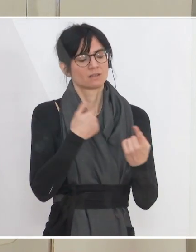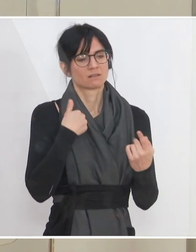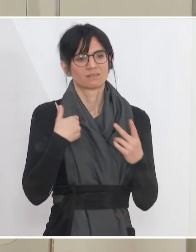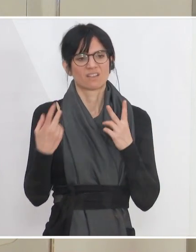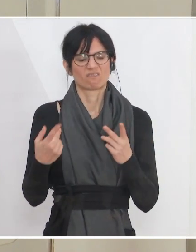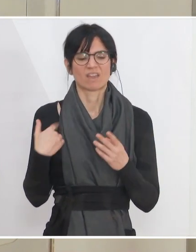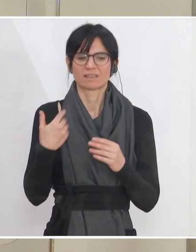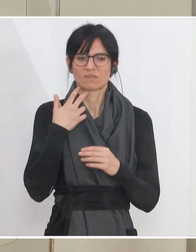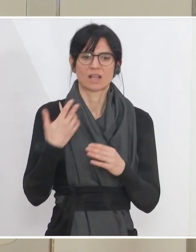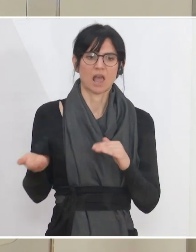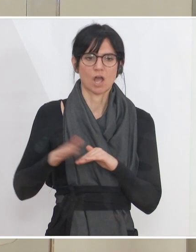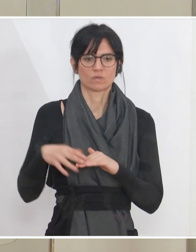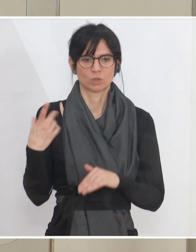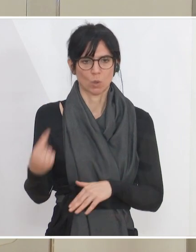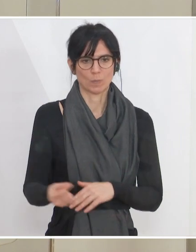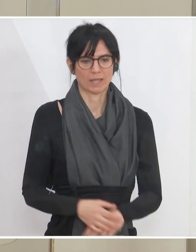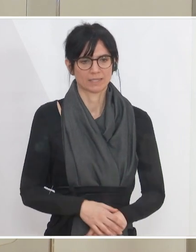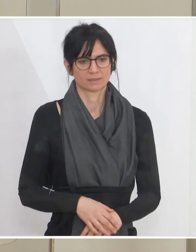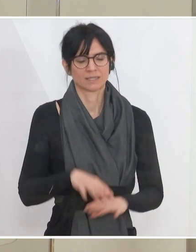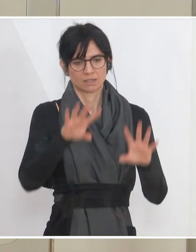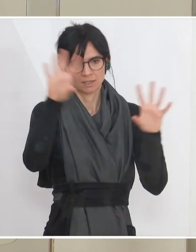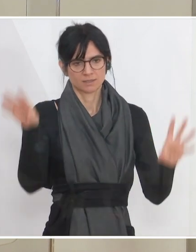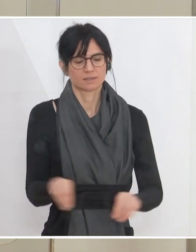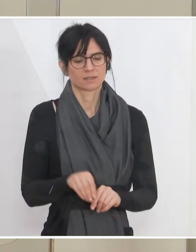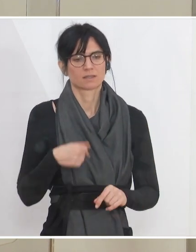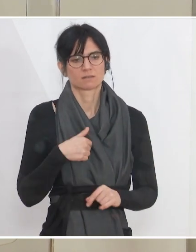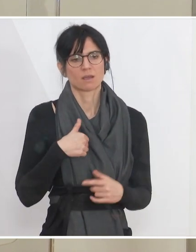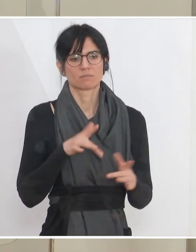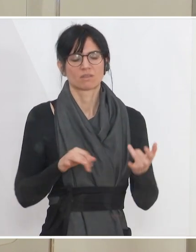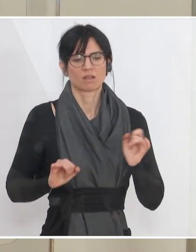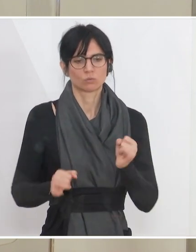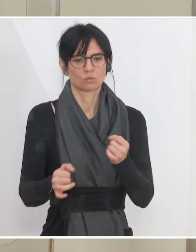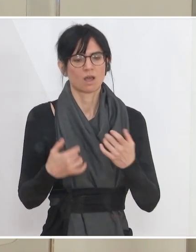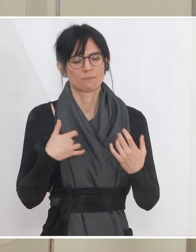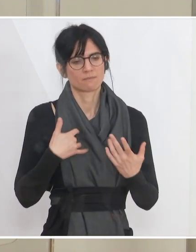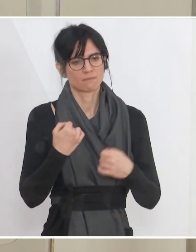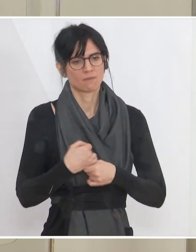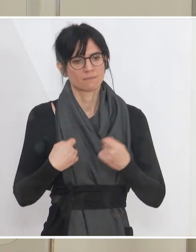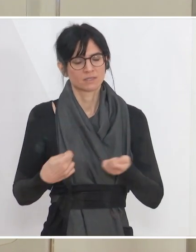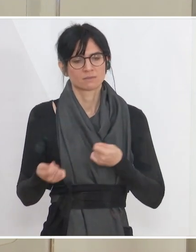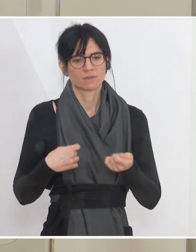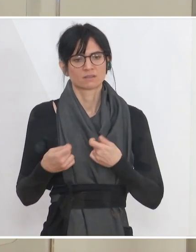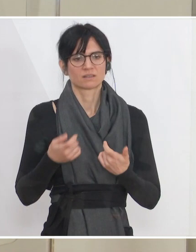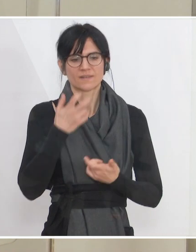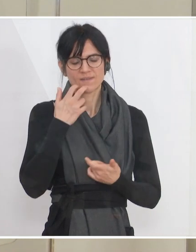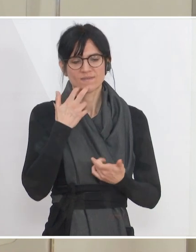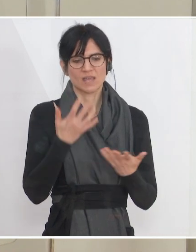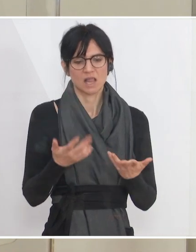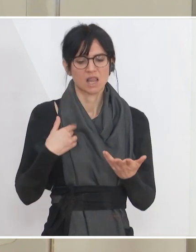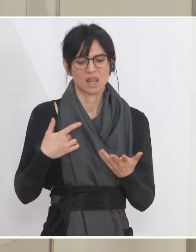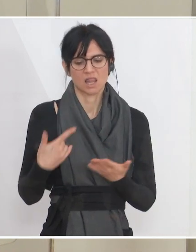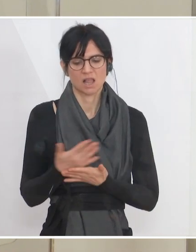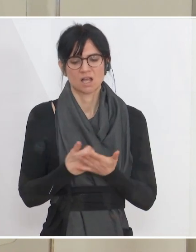Wert zu verdoppeln. Insgesamt versuchen wir natürlich, die Dynamik, die es gibt am Arbeitsmarkt, zu unterstützen.